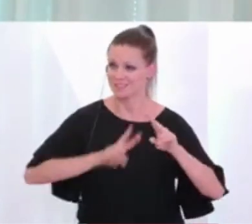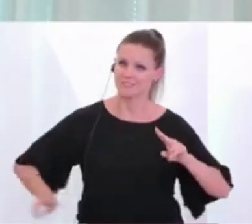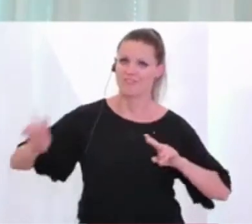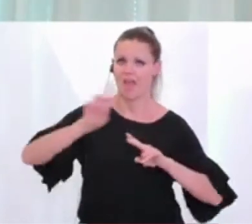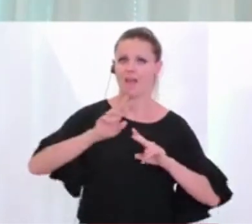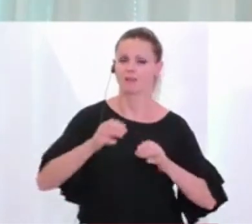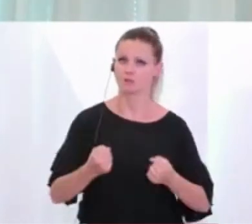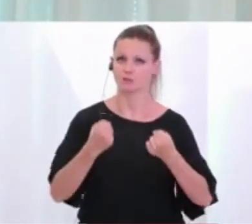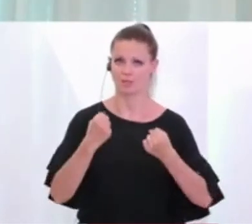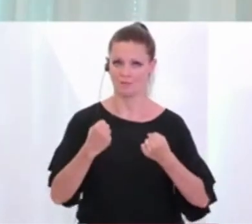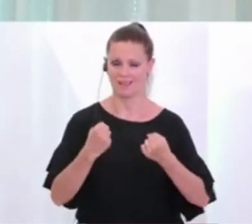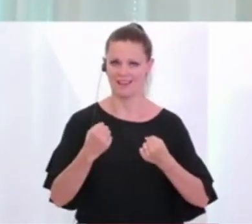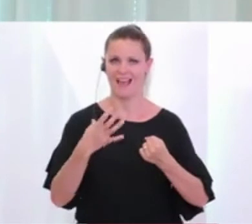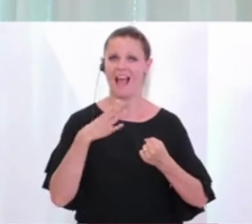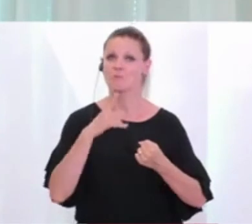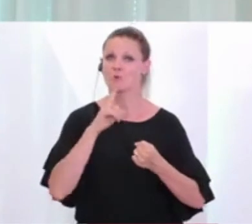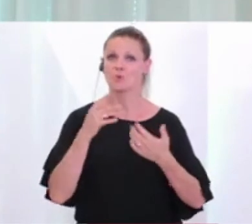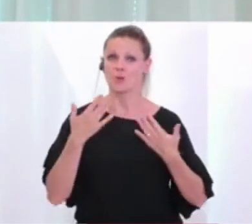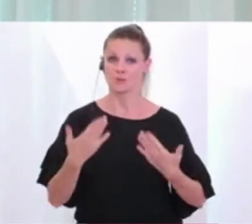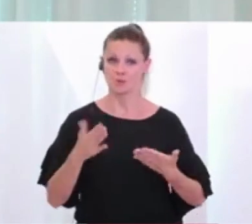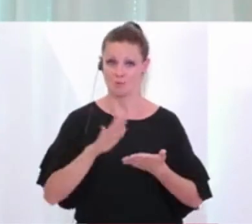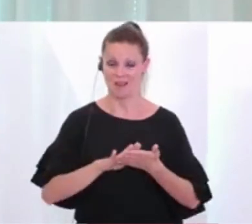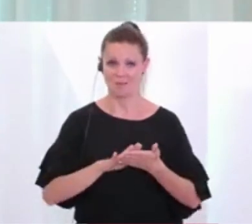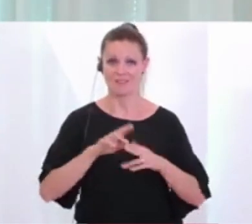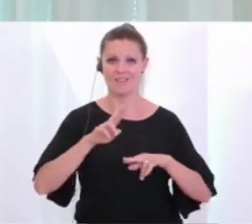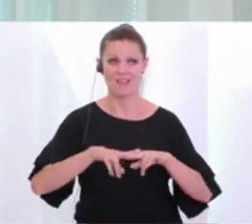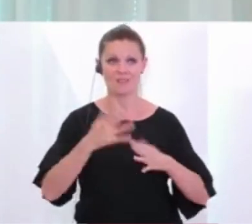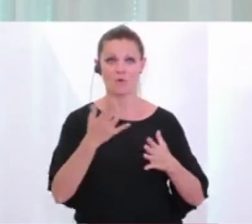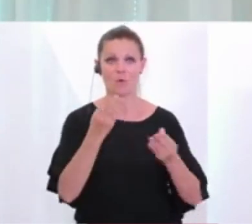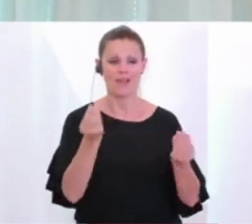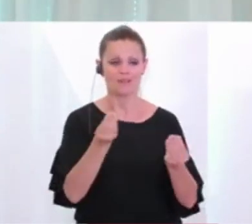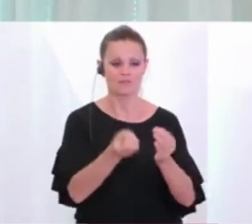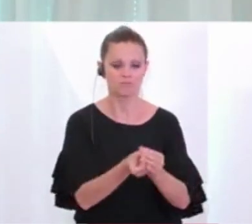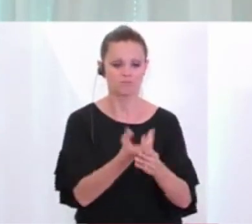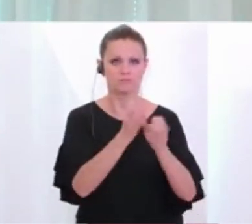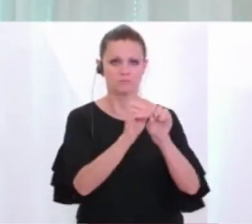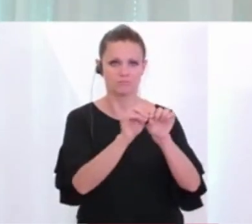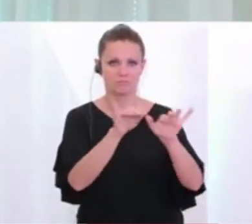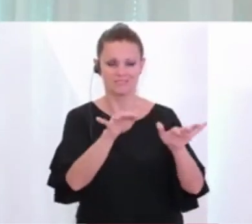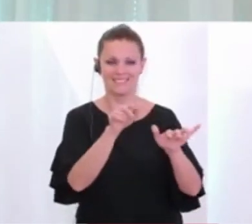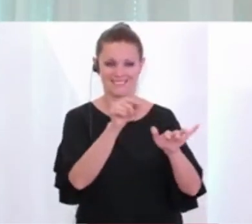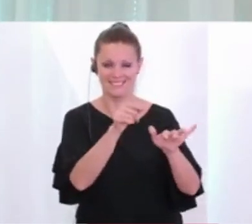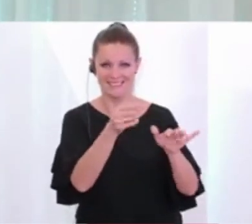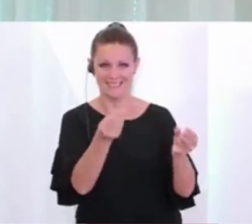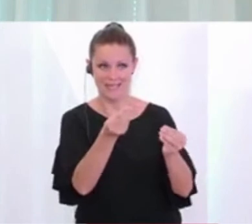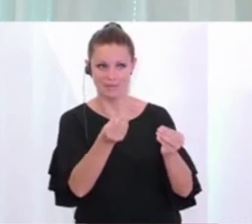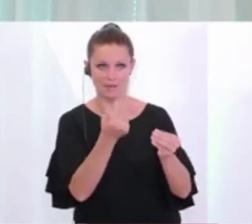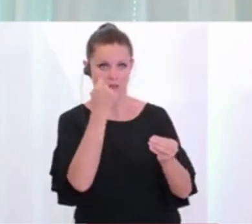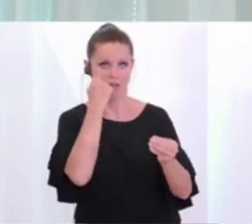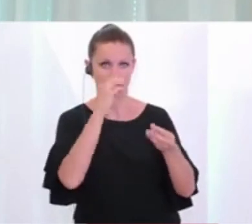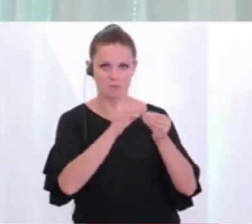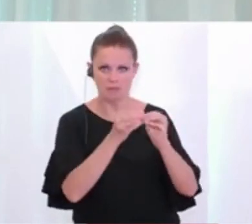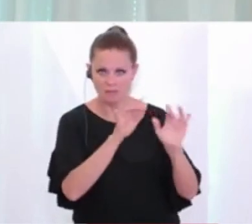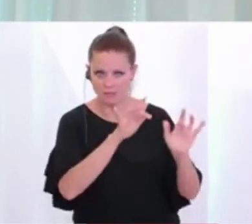ist. Aber das bleibt sie nur dann, wenn wir dort, wo es zu sichtbaren Problemen,